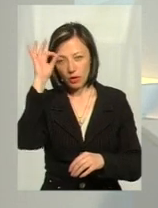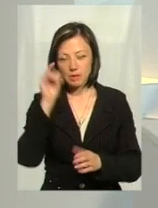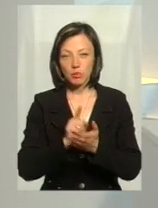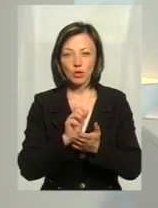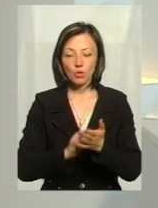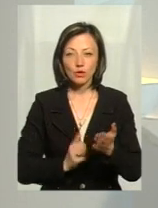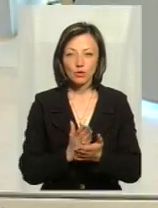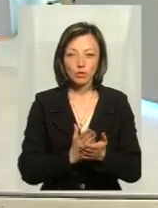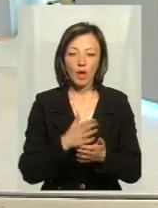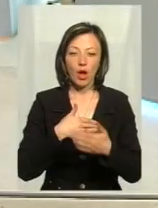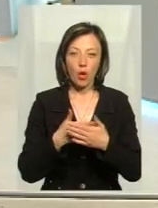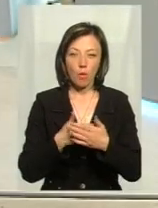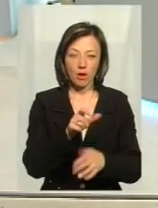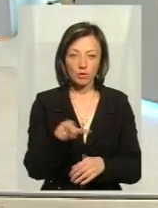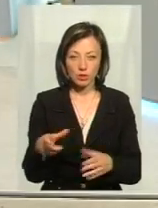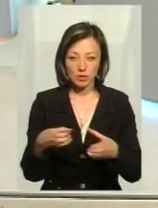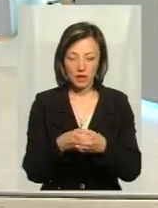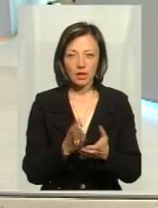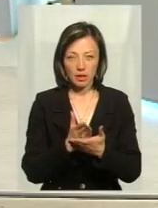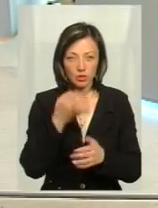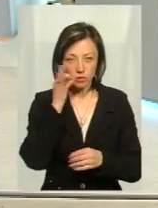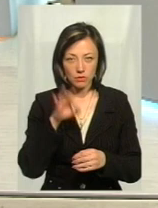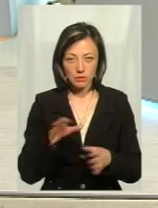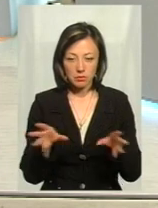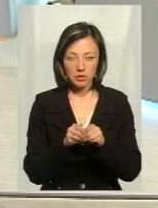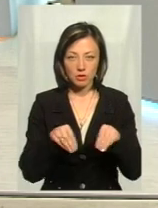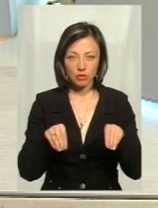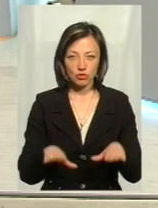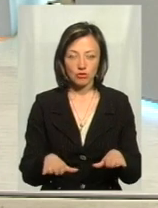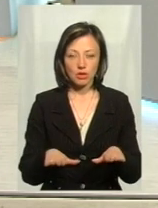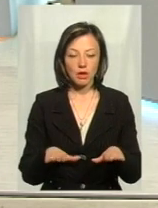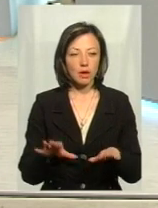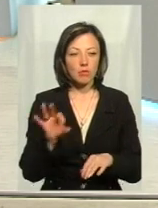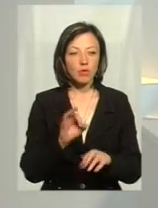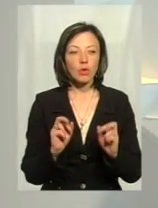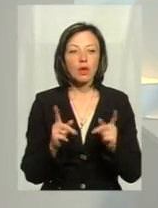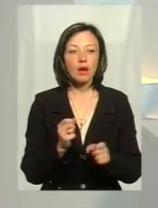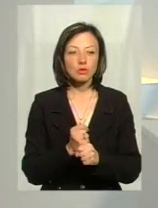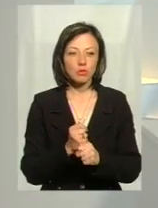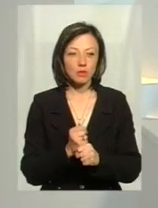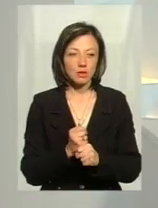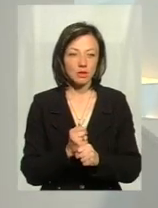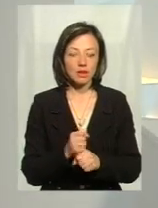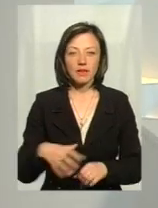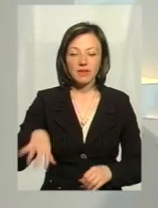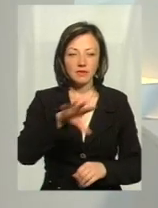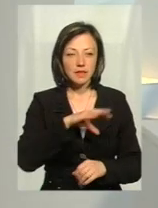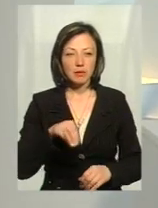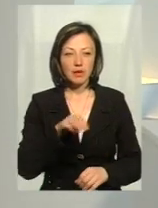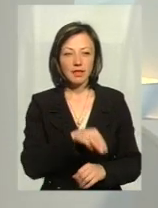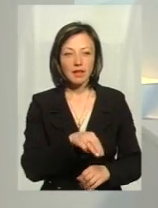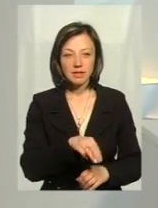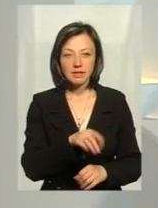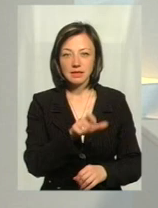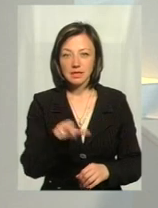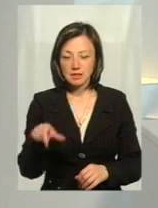фіскальної служби, і громадськості. Чи вже не працювали якісь спільні рішення? От як же так зробити, щоб і усім таксистам захотілося